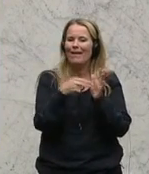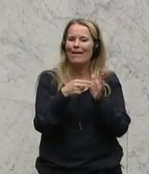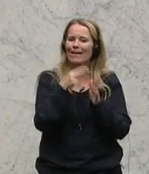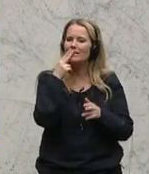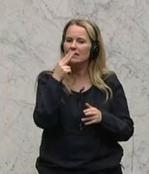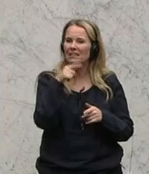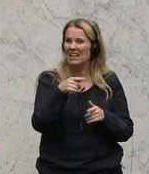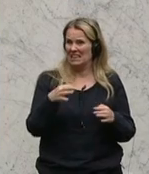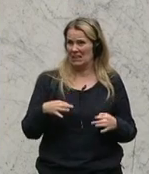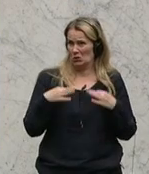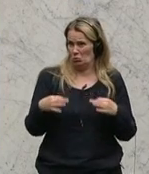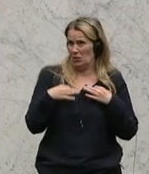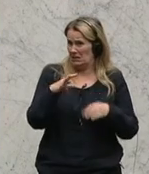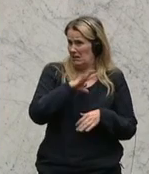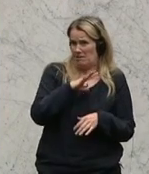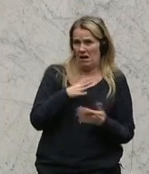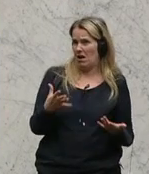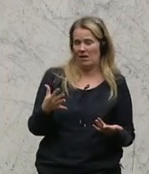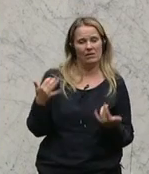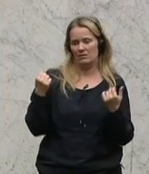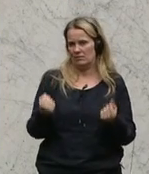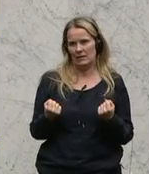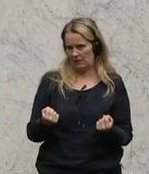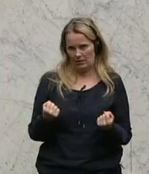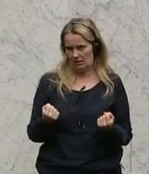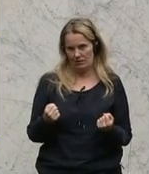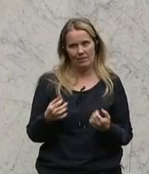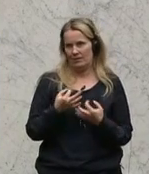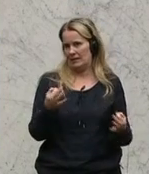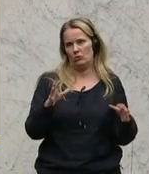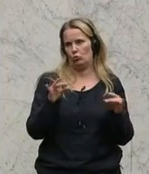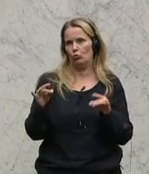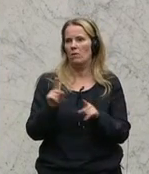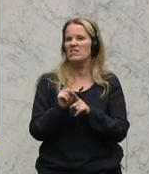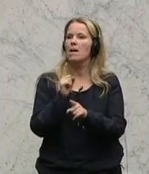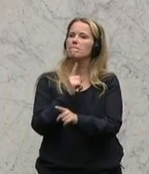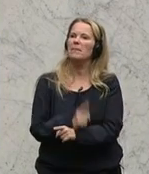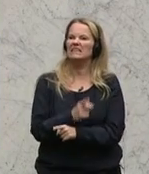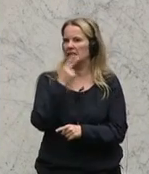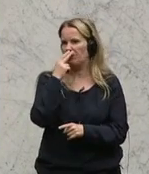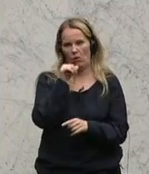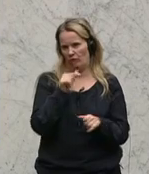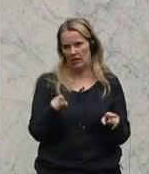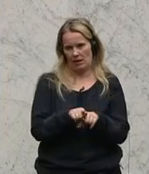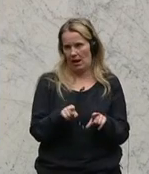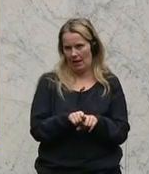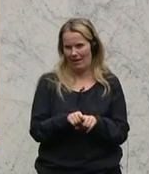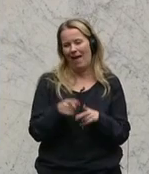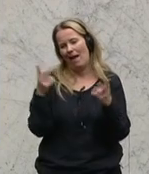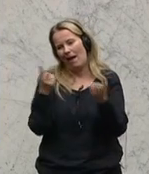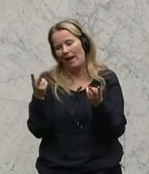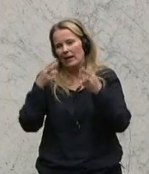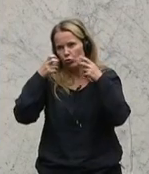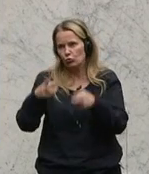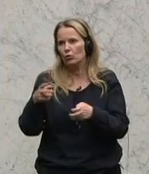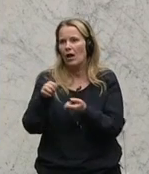gesundheitsgefährdend ist. Mit Sicherheit hat sie nichts mit Passivrauchen zu tun. Ähnliche Studien gibt es zum